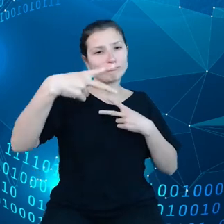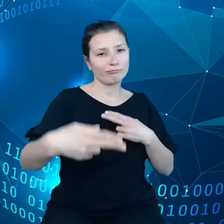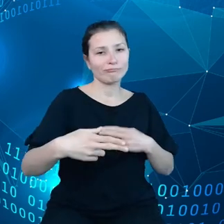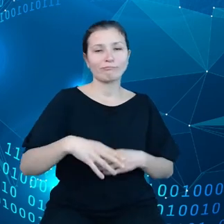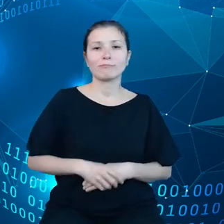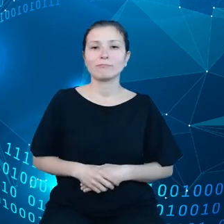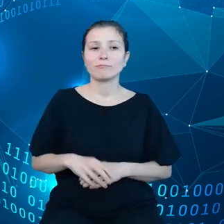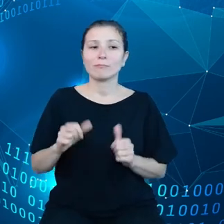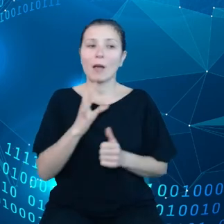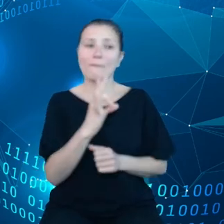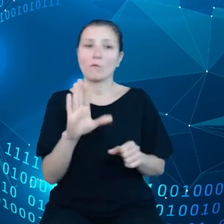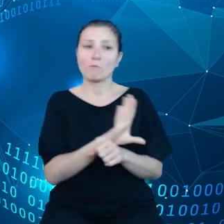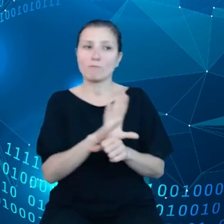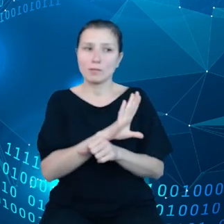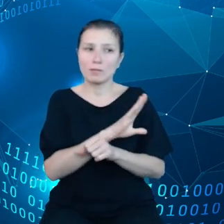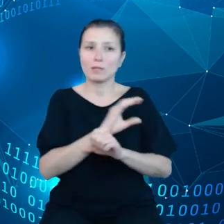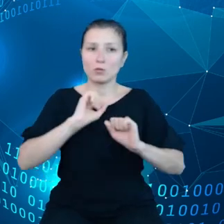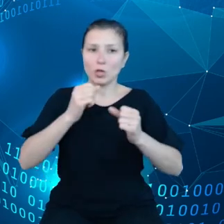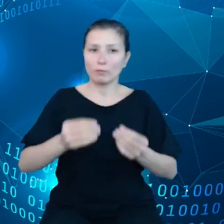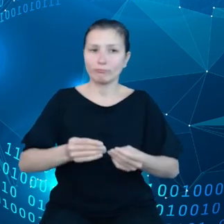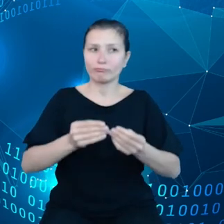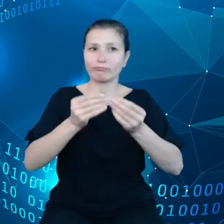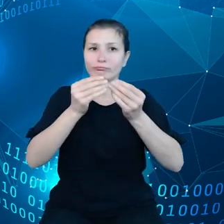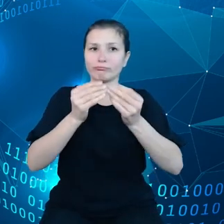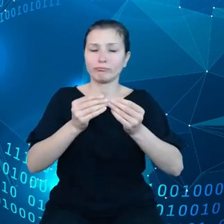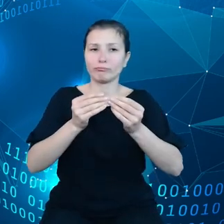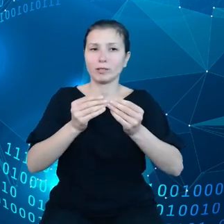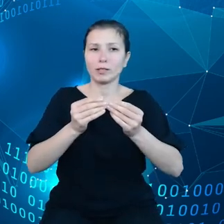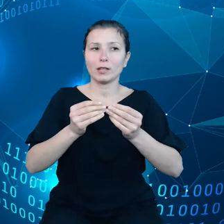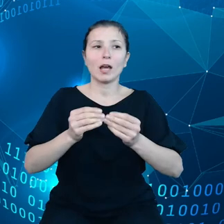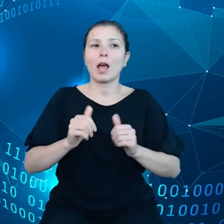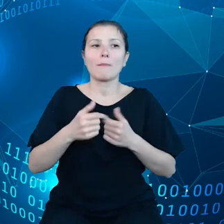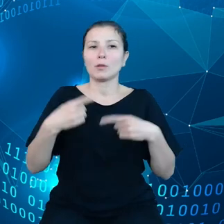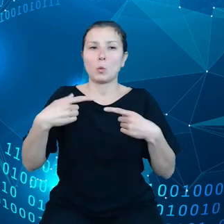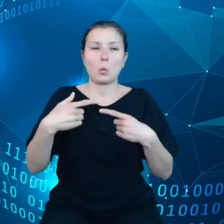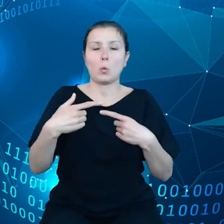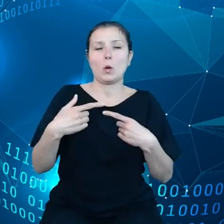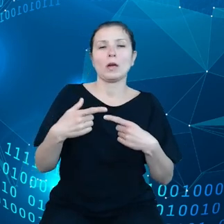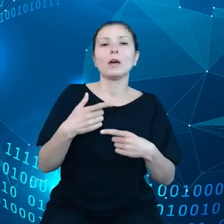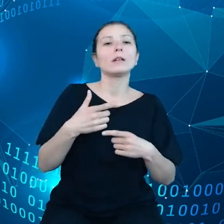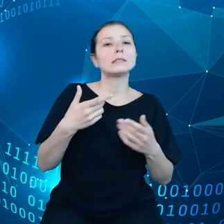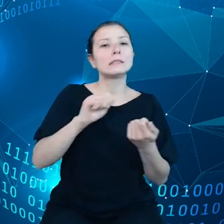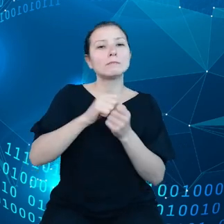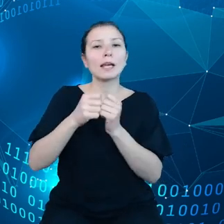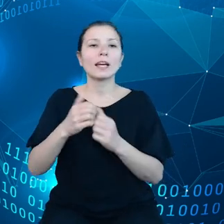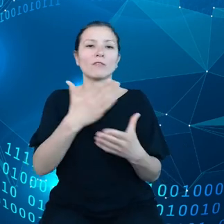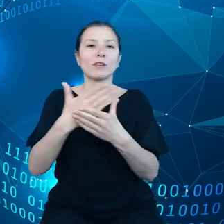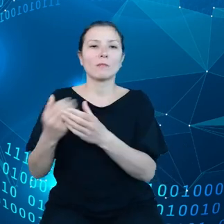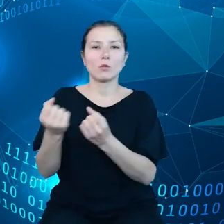jego biznes był stabilny i żeby nie musiał co chwila zmieniać dostawcę. No i tu jest już bardzo prosty